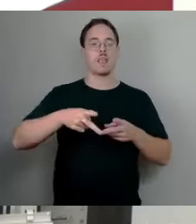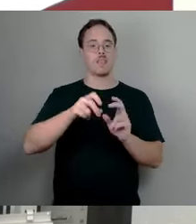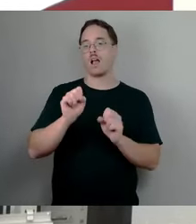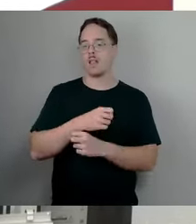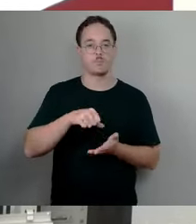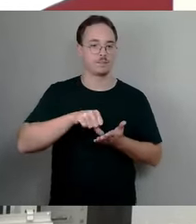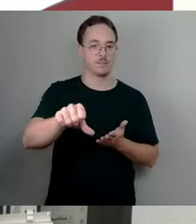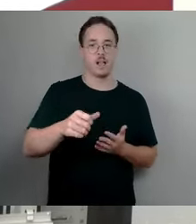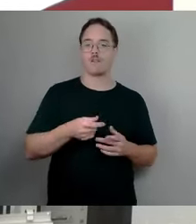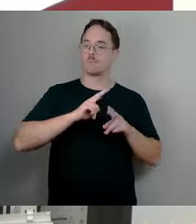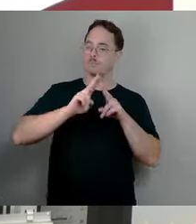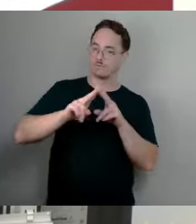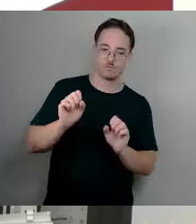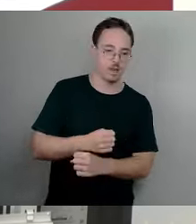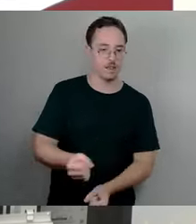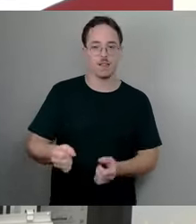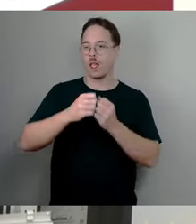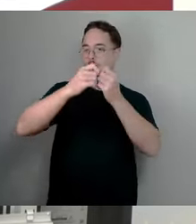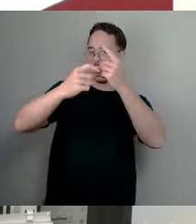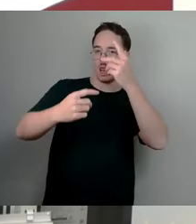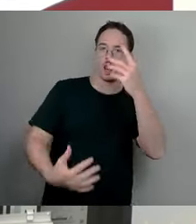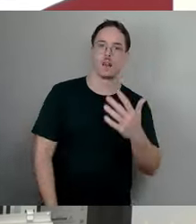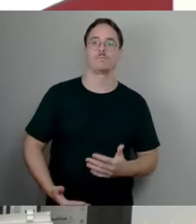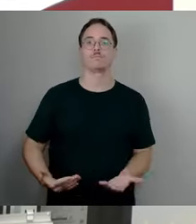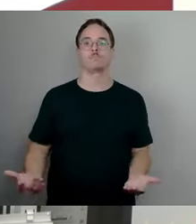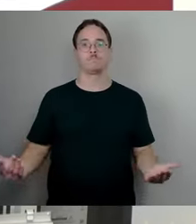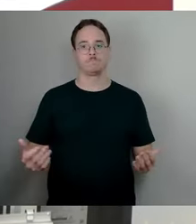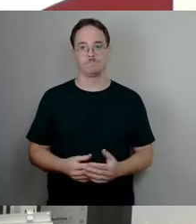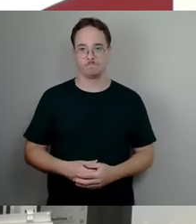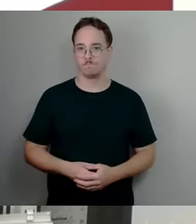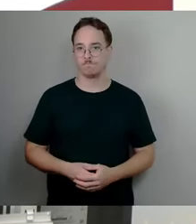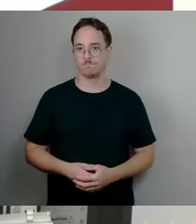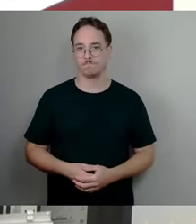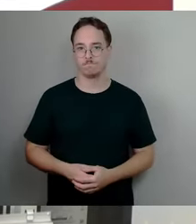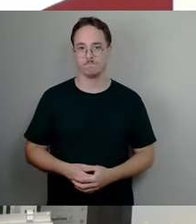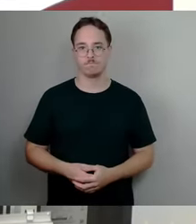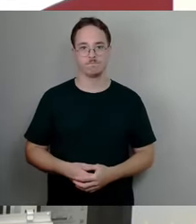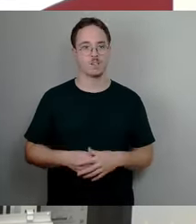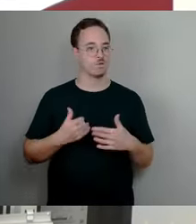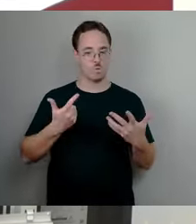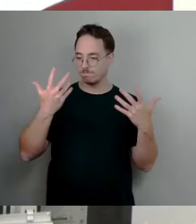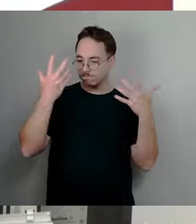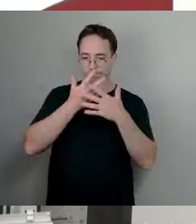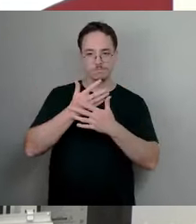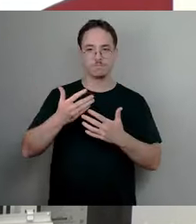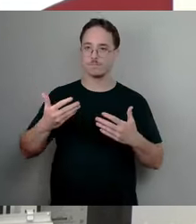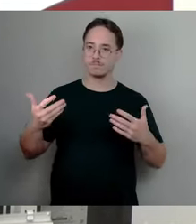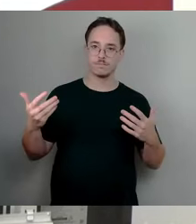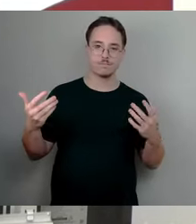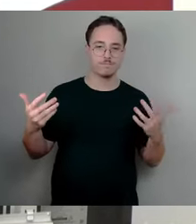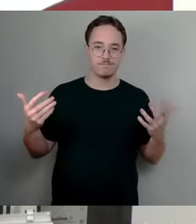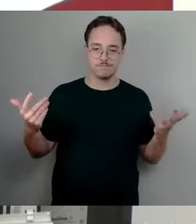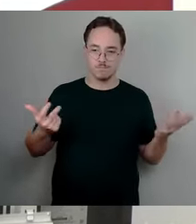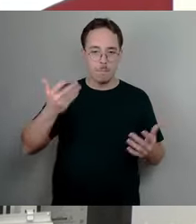soll. Oder weil, weil, weil, weil, weil, weil hunderte Versprechen gebrochen werden. Und das ist der Irrsinn an dieser Sache, dass die Möglichkeit des